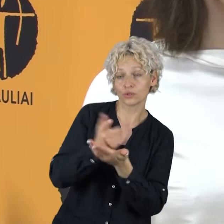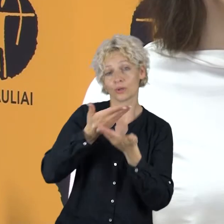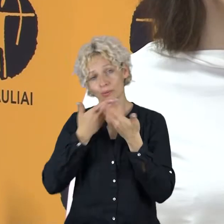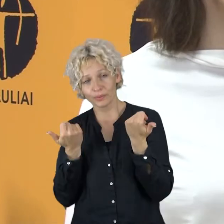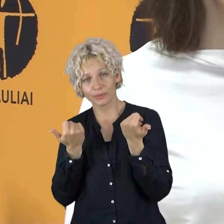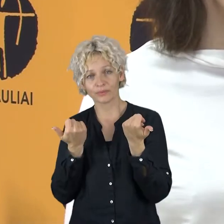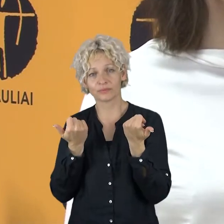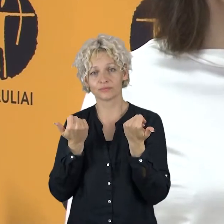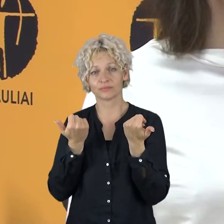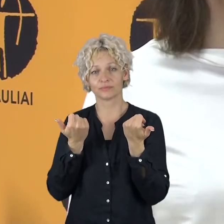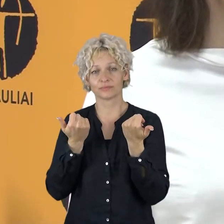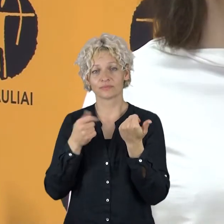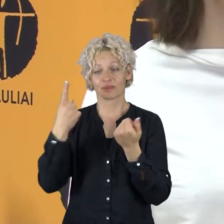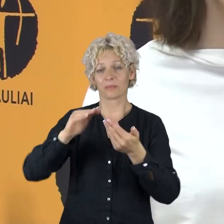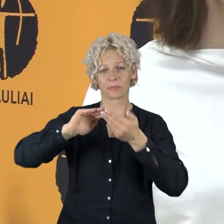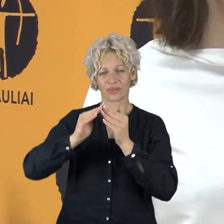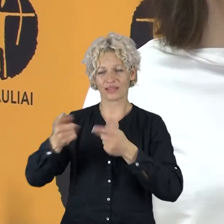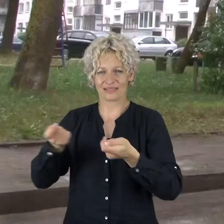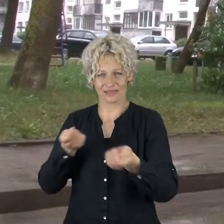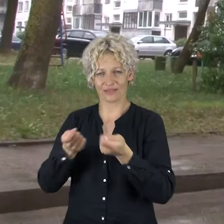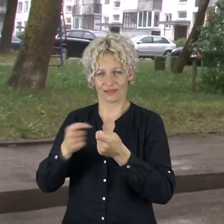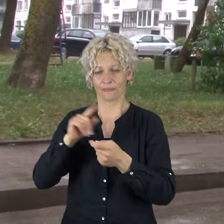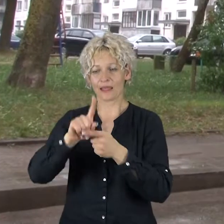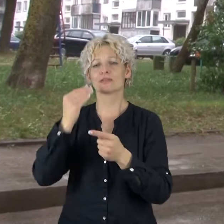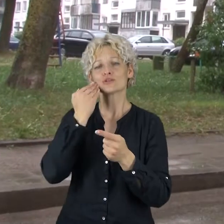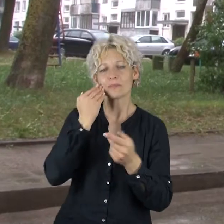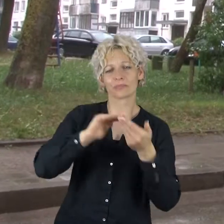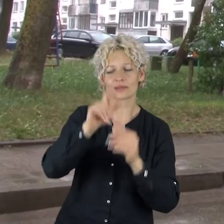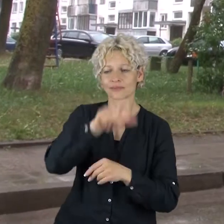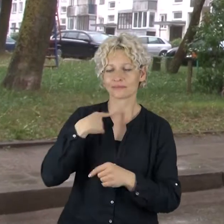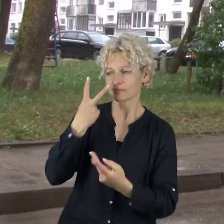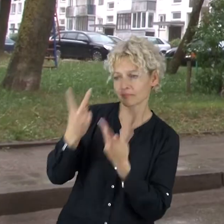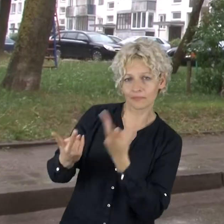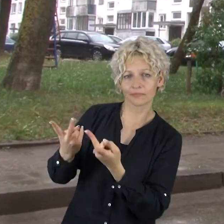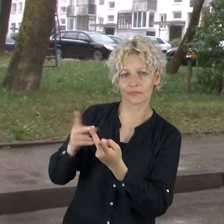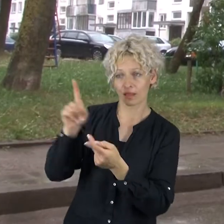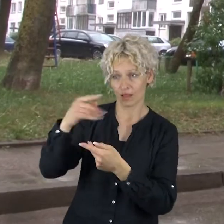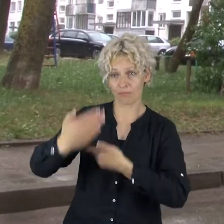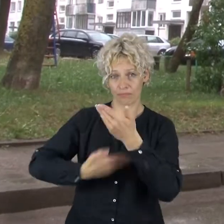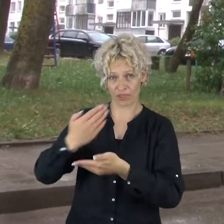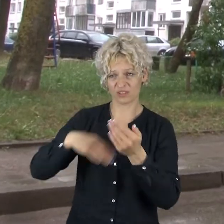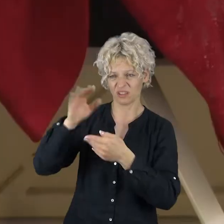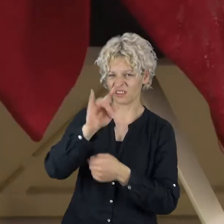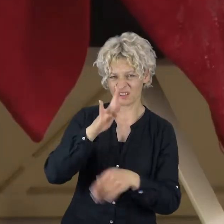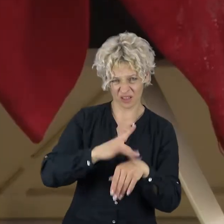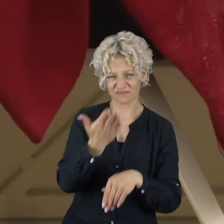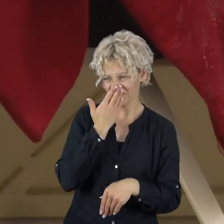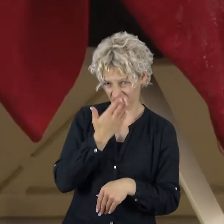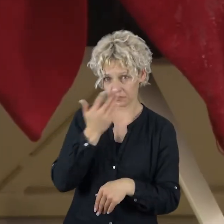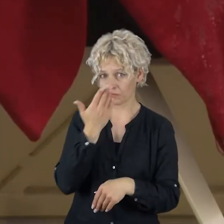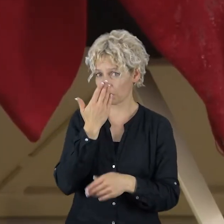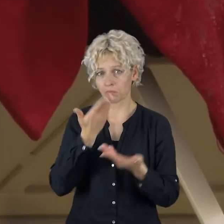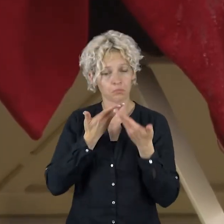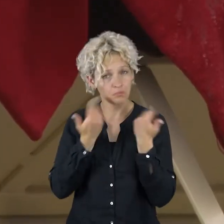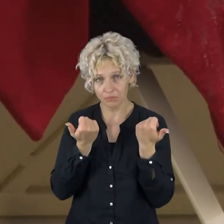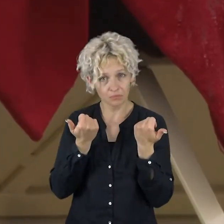tekstilės konteinerius ir mato, koks tas prisipildimo lygis yra. Kol miesto valdžia tik stebė, šiauliečiams tenka guostis, kad tekstilės atlikos bent neturi